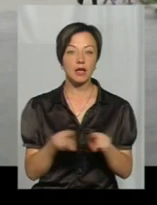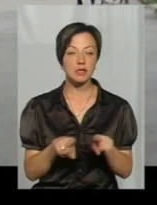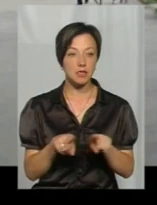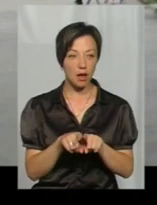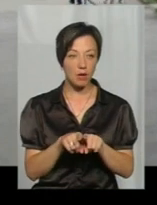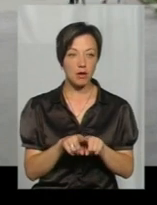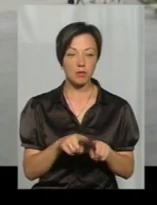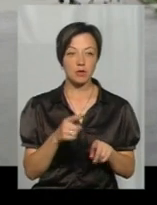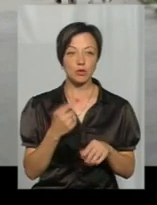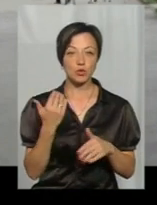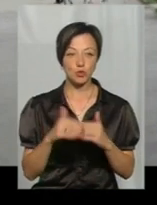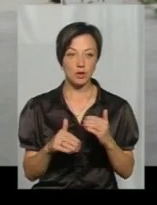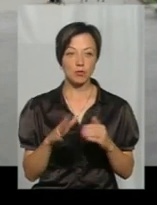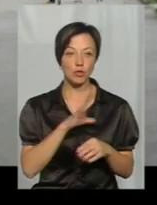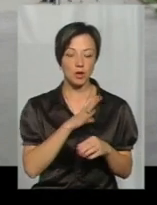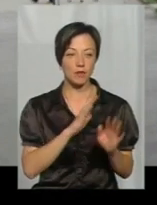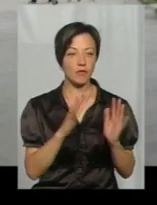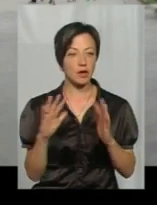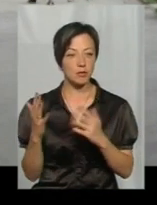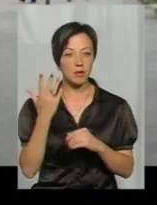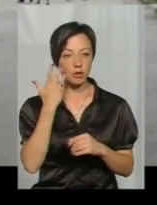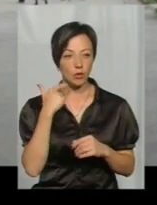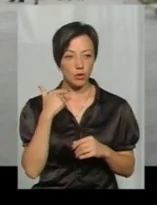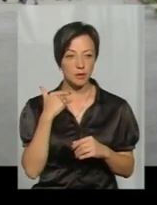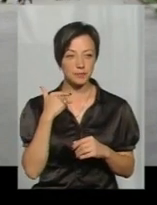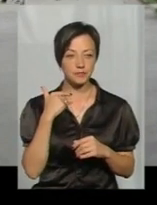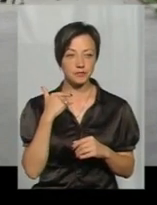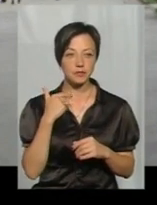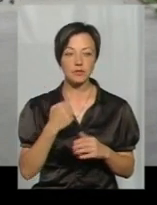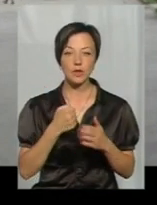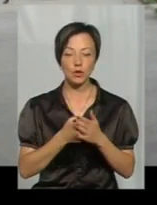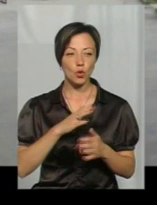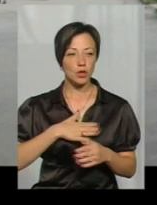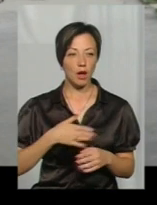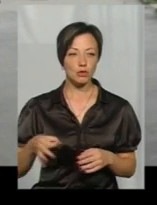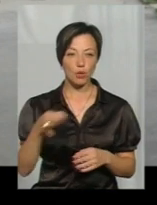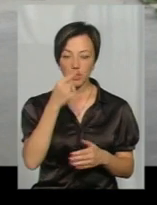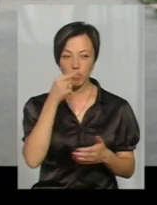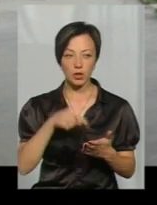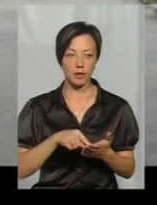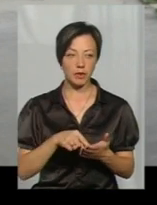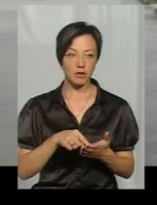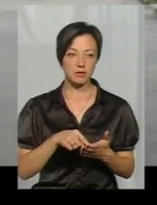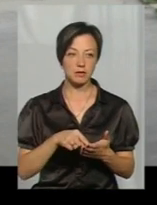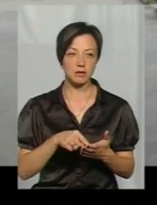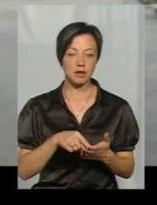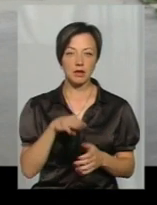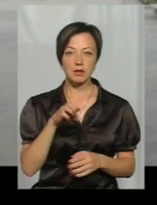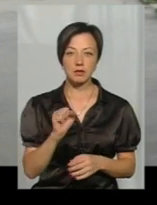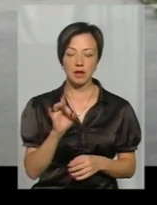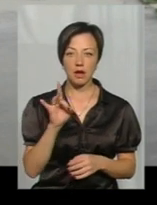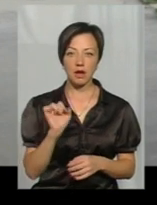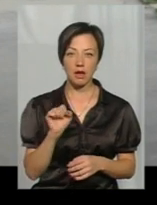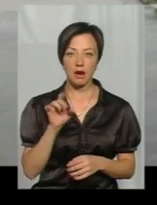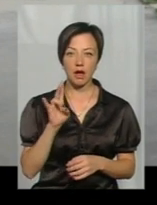вже були випадки, коли даже до нашої області потрапляв той же саме тарантул. Це